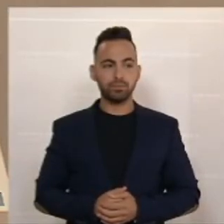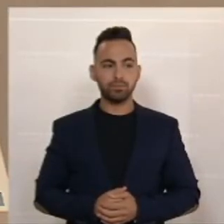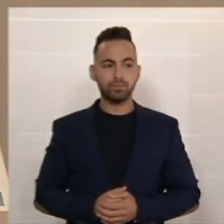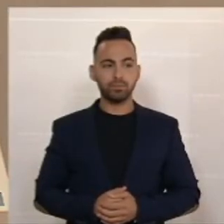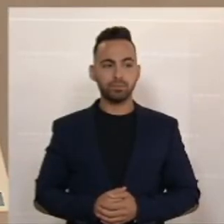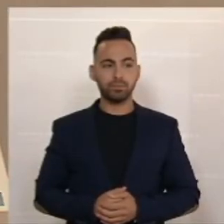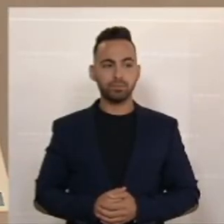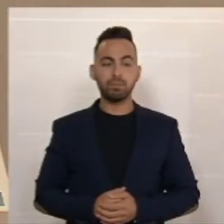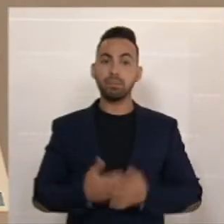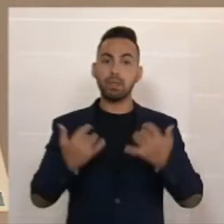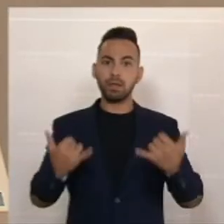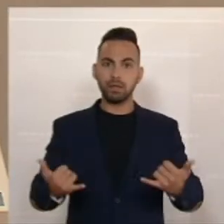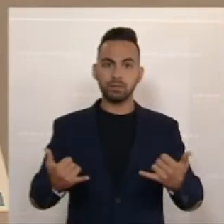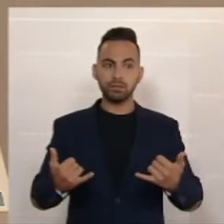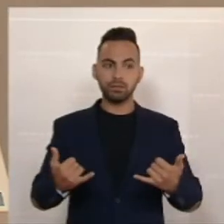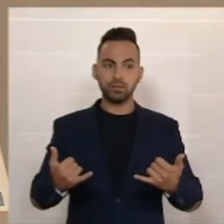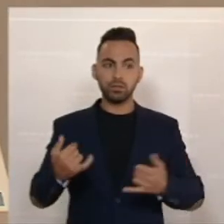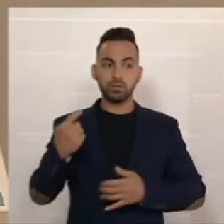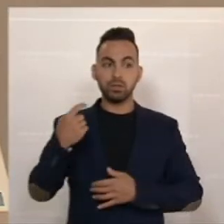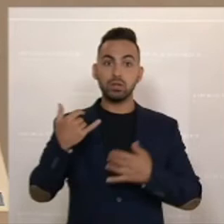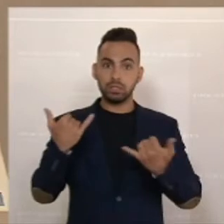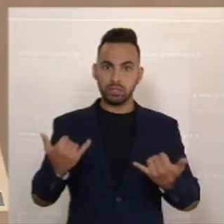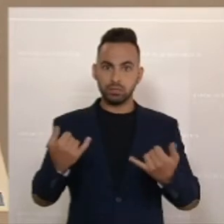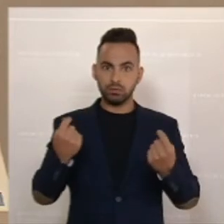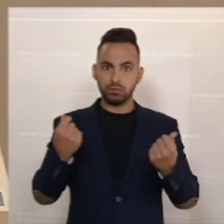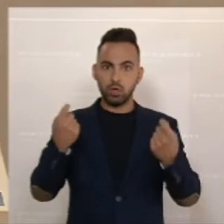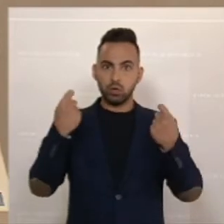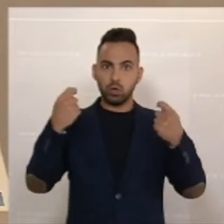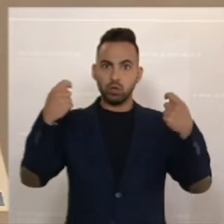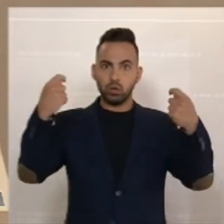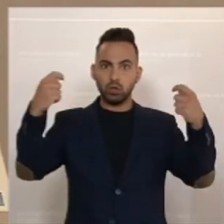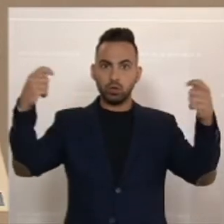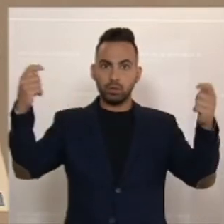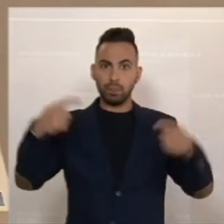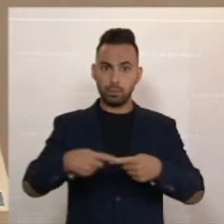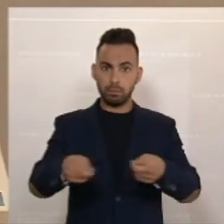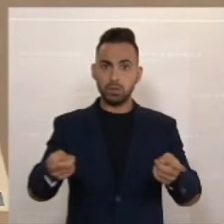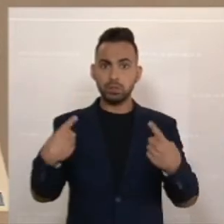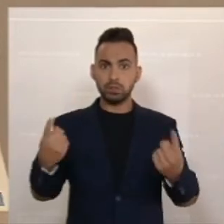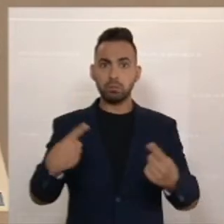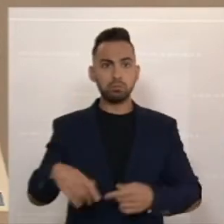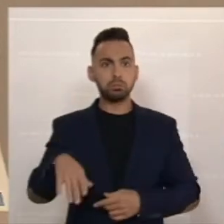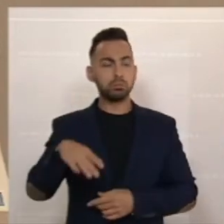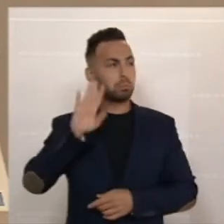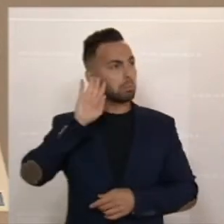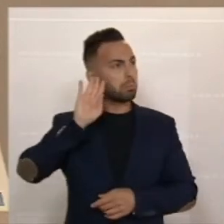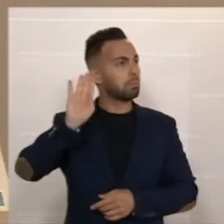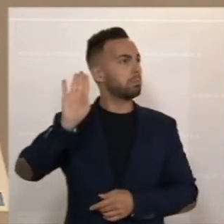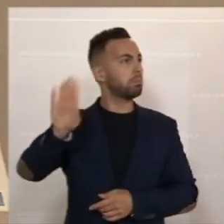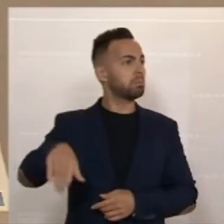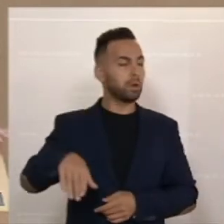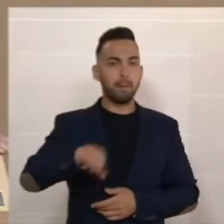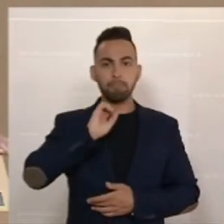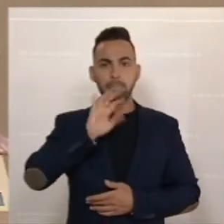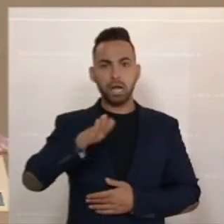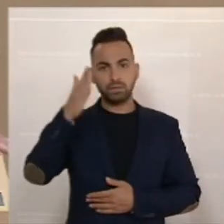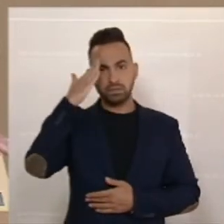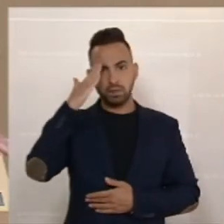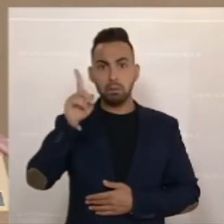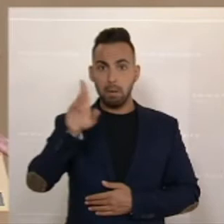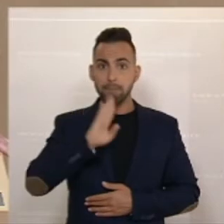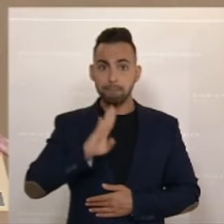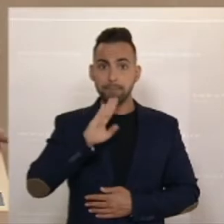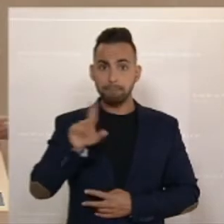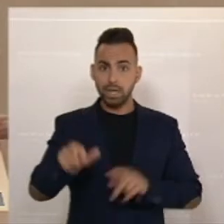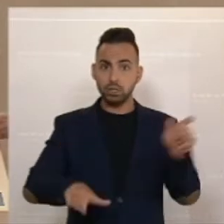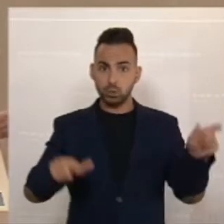Und diese Teuerung, von der Sie offenbar nicht viel wissen wollen, trifft die Pensionistinnen